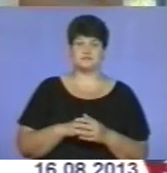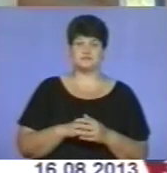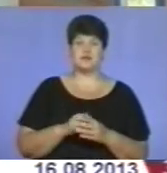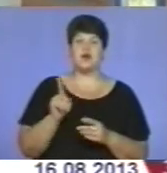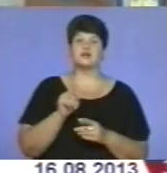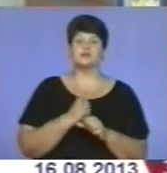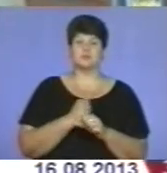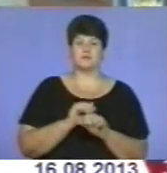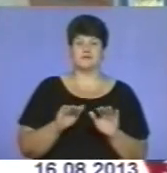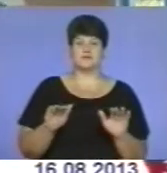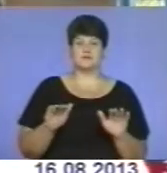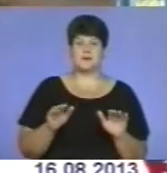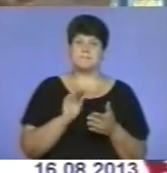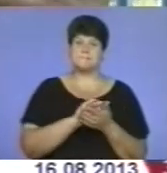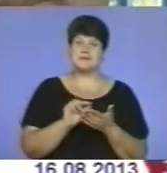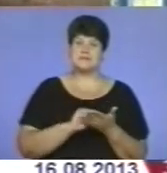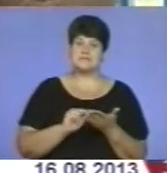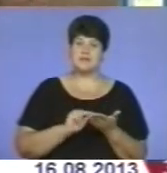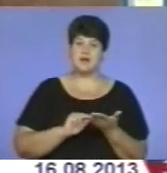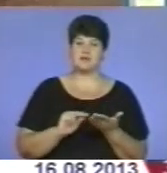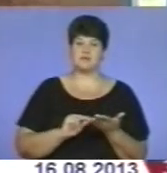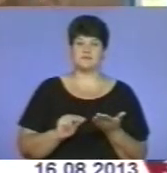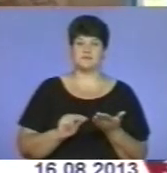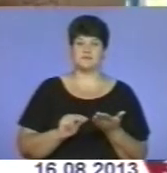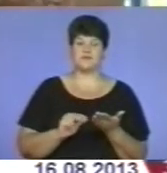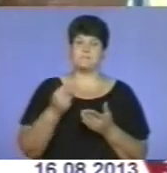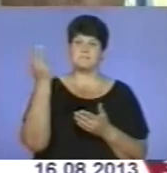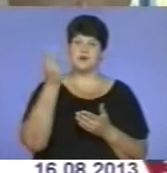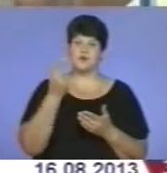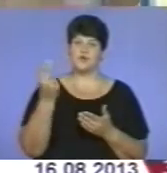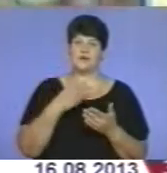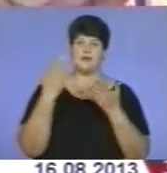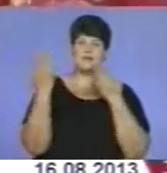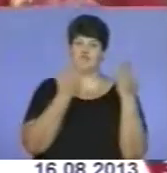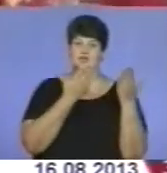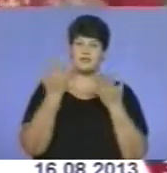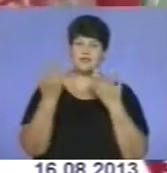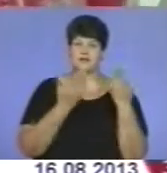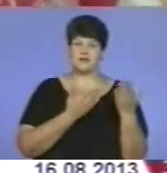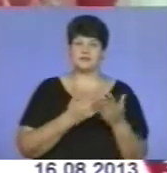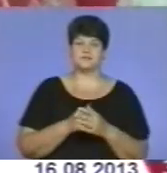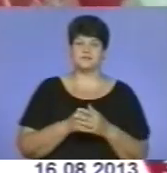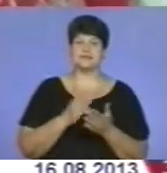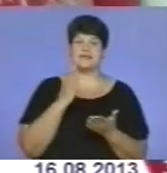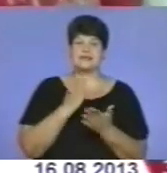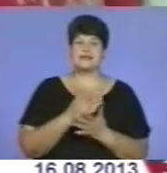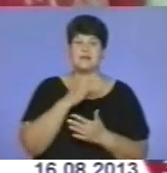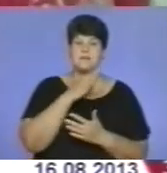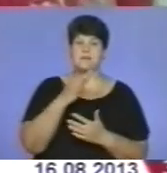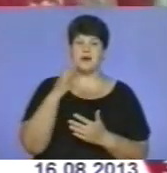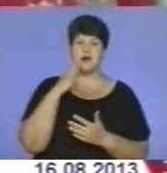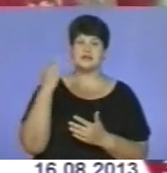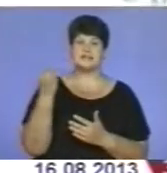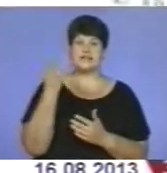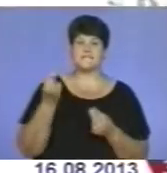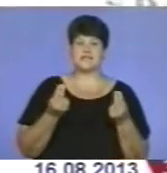що ти робила в садочку? Писала, малювала, читала. Там є багато чекавих